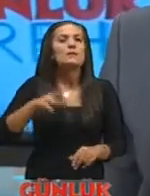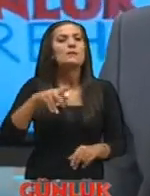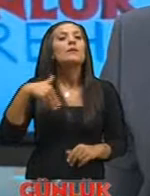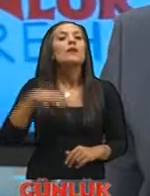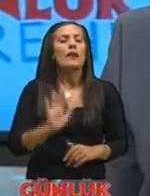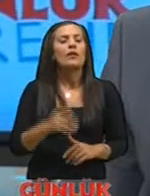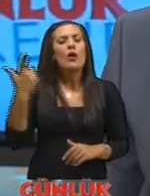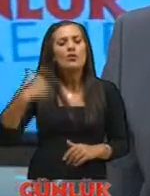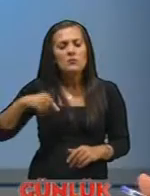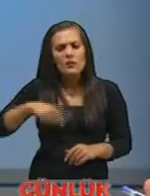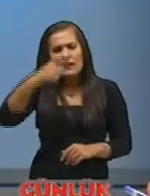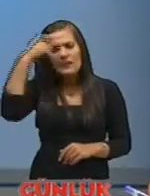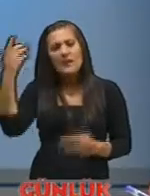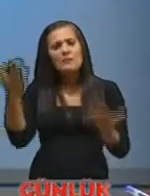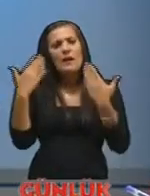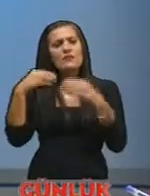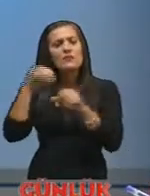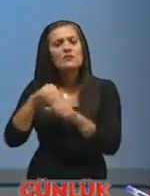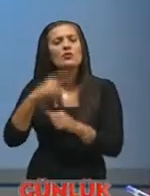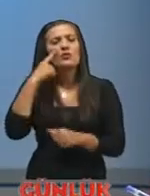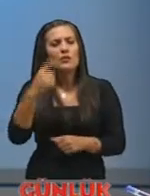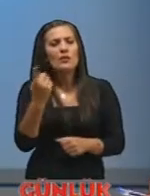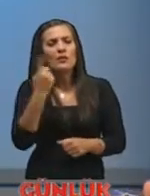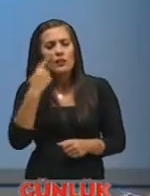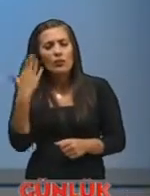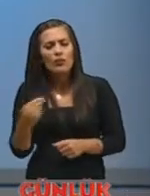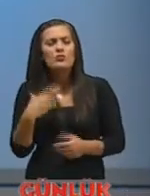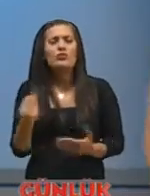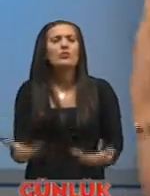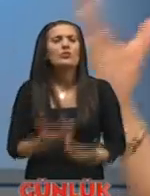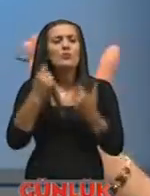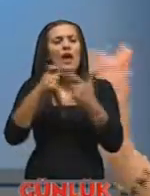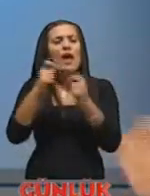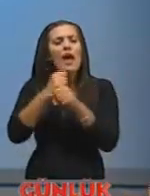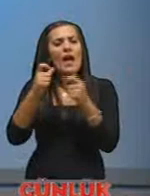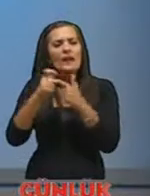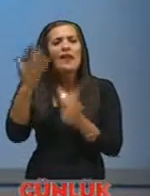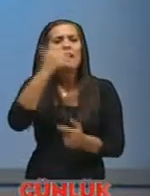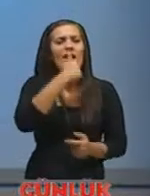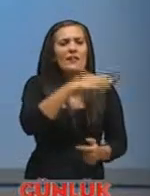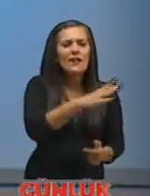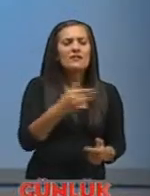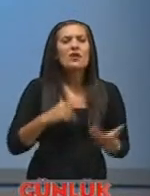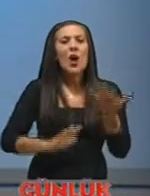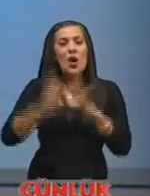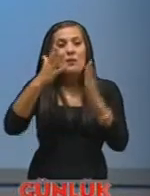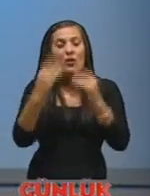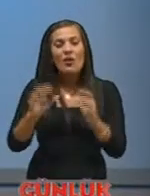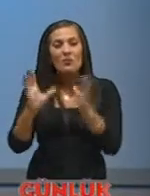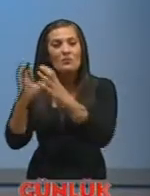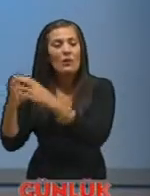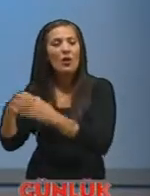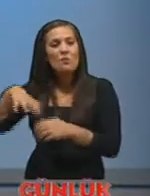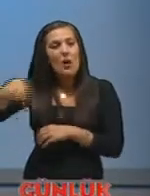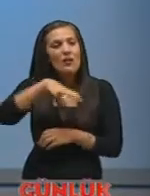özellikle bu yaz mevsiminde görüyoruz sanık oluyoruz çok da üzülüyoruz Ege bölgesinde Karadeniz'de orman olan bölgelerimizde çok ciddi